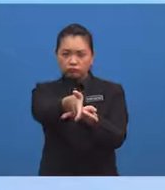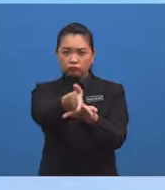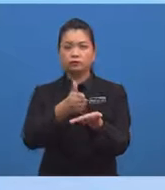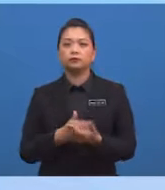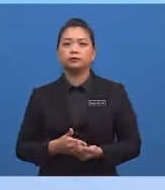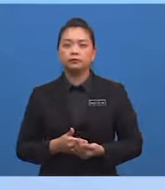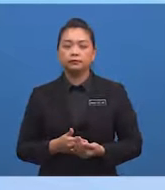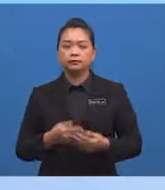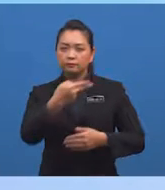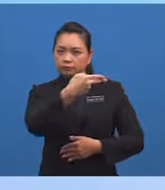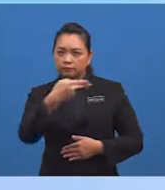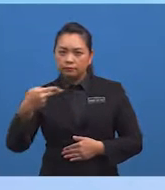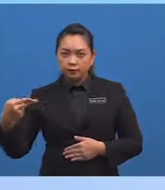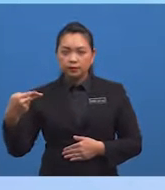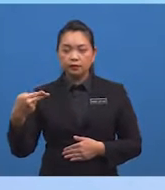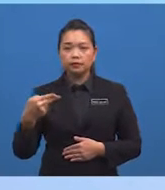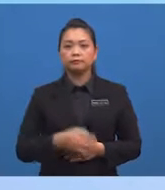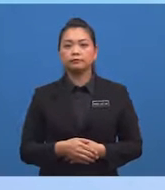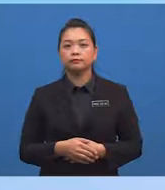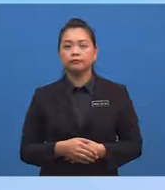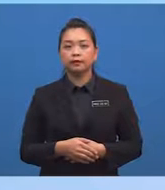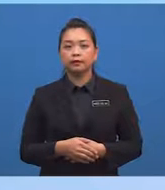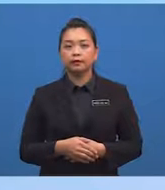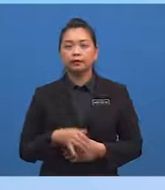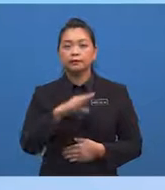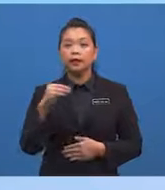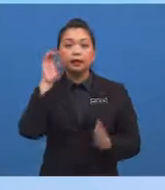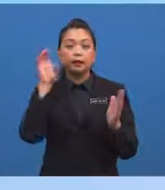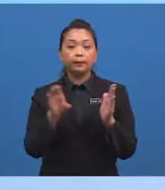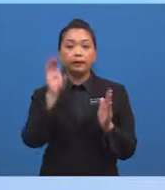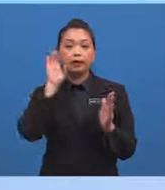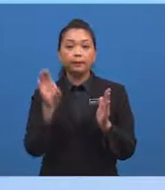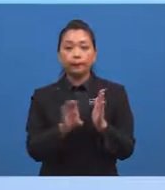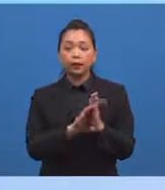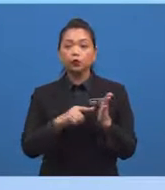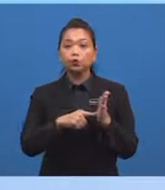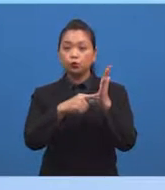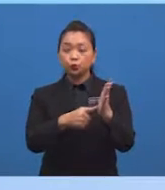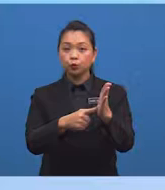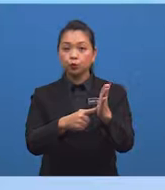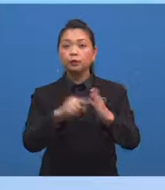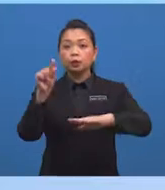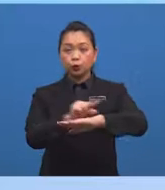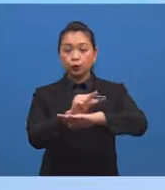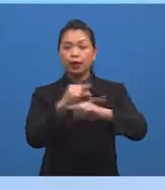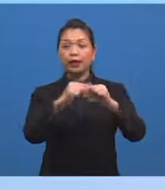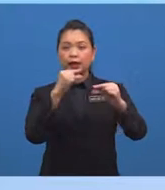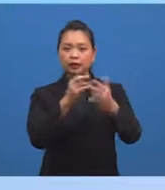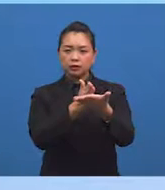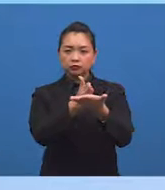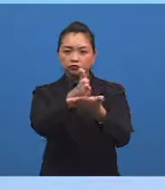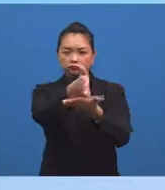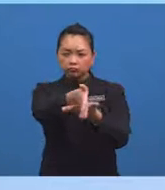selari Dan juga gambar-gambar yang menunjukkan aplikasi garis rentas